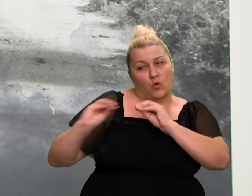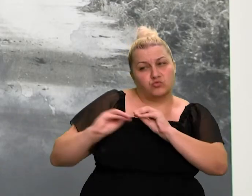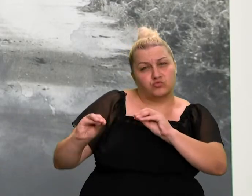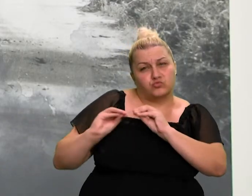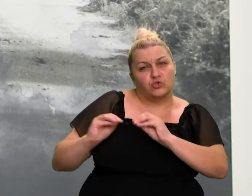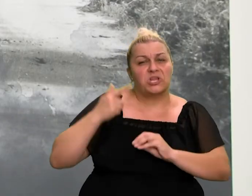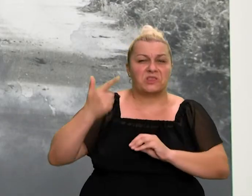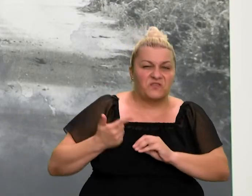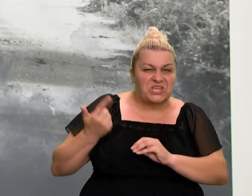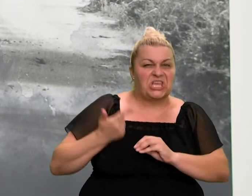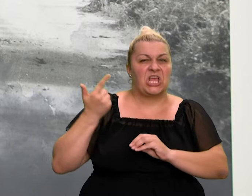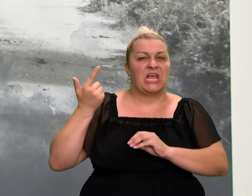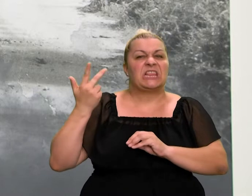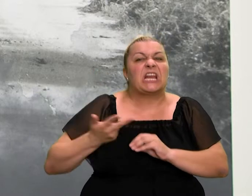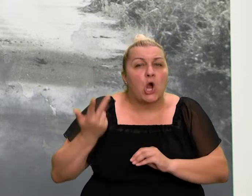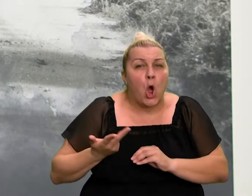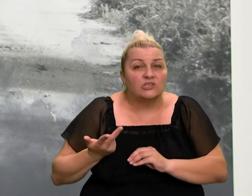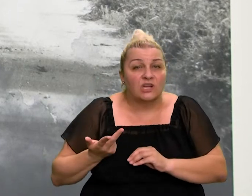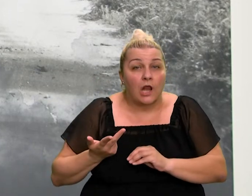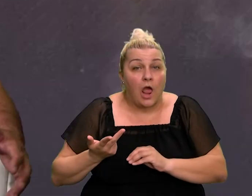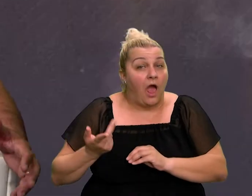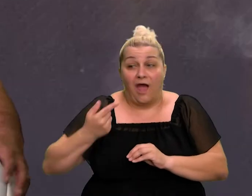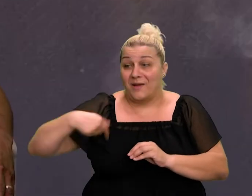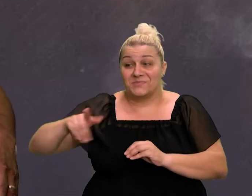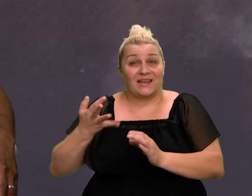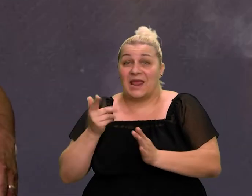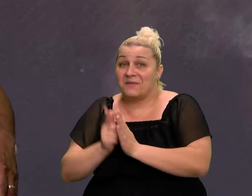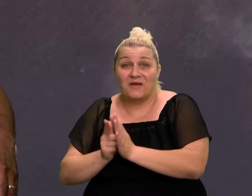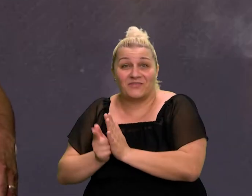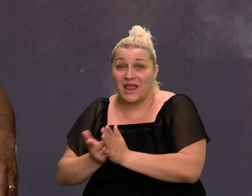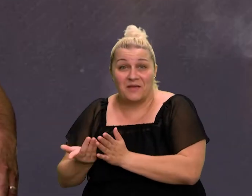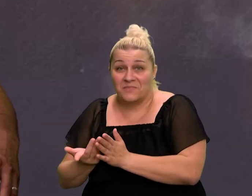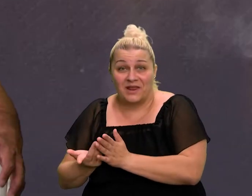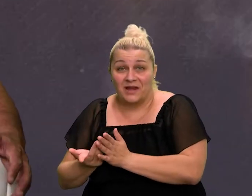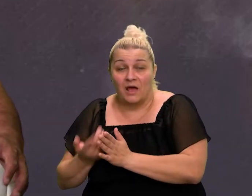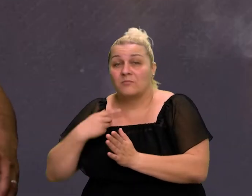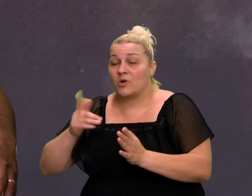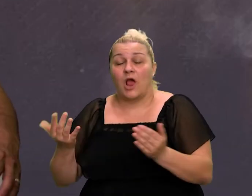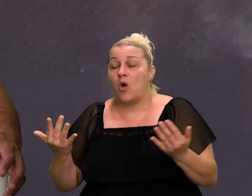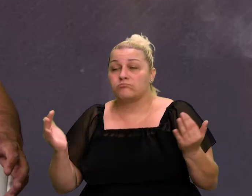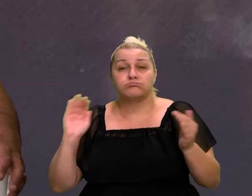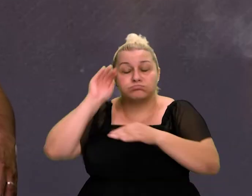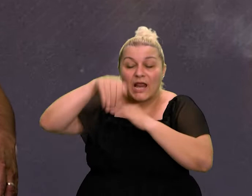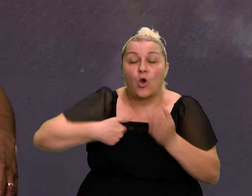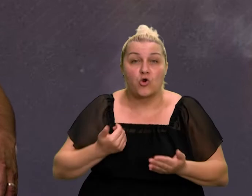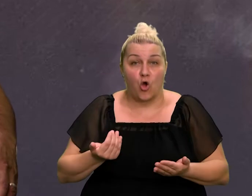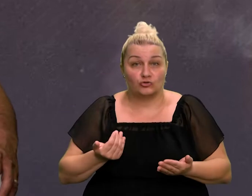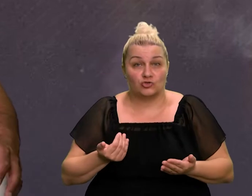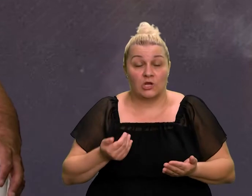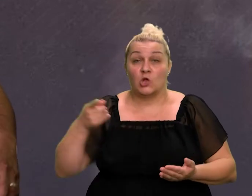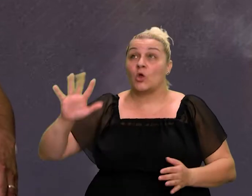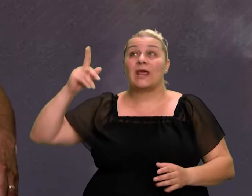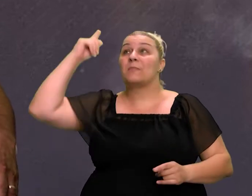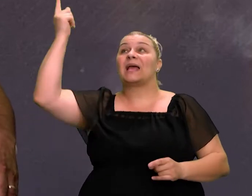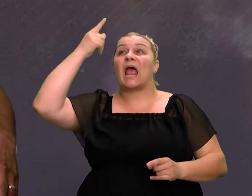noći. Znači, mi smo priko noći postali ono šta zemlje ulažu godinama i nemate vi tu helikoptere ili neku